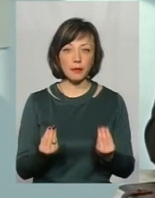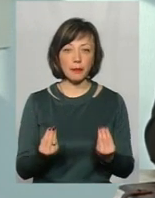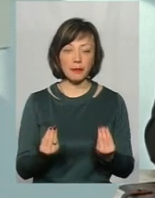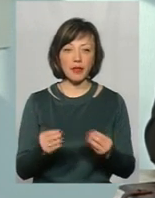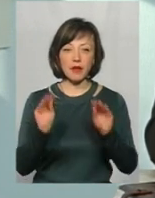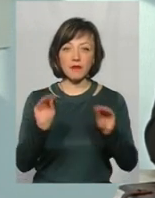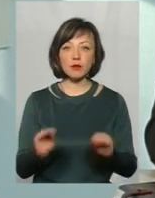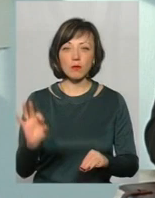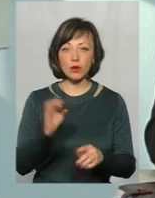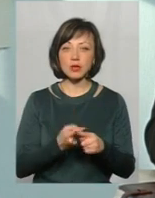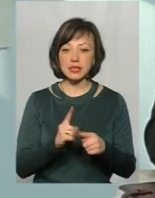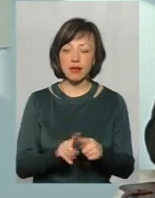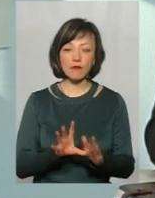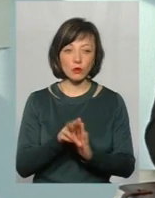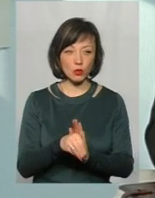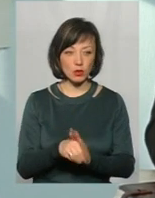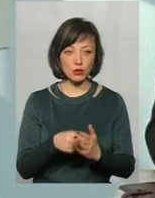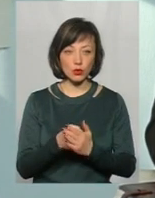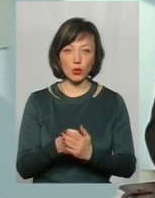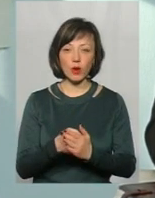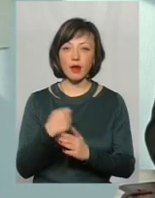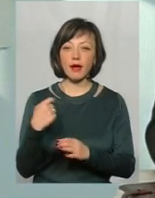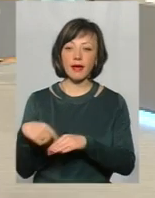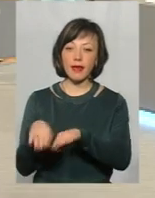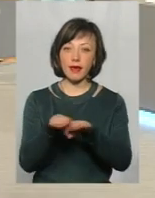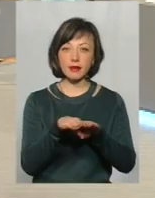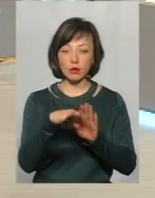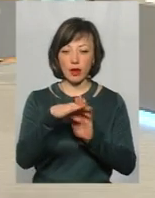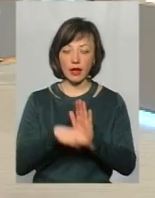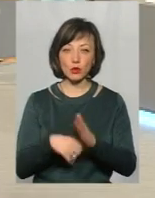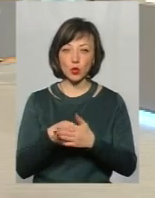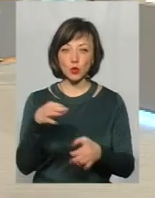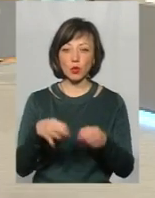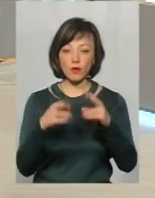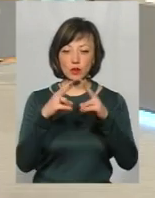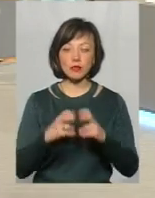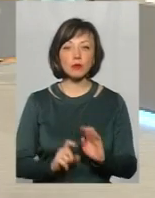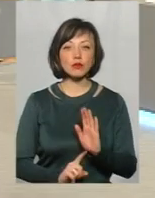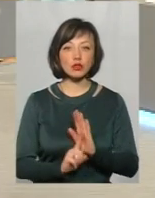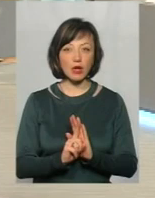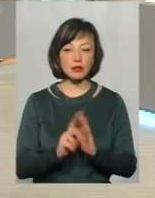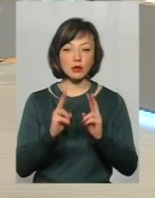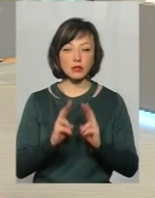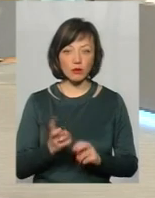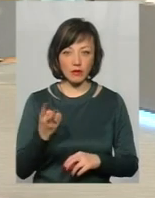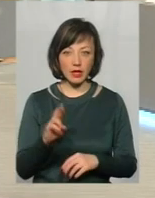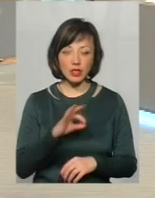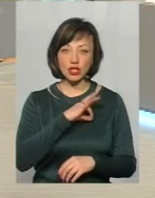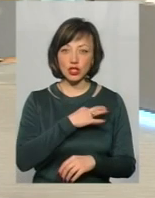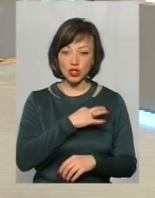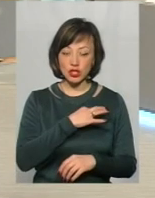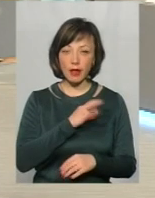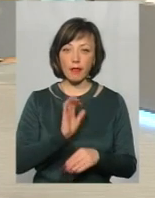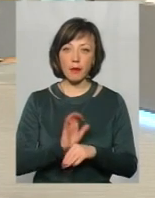відомості про це вносяться до єдиного реєстру досудових розслідувань, починається розслідування. Слідчий